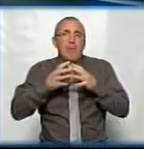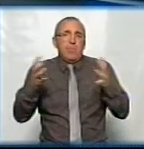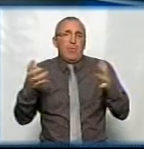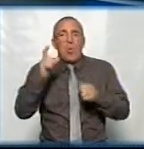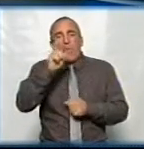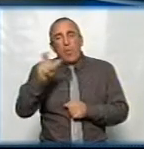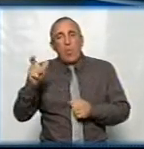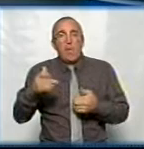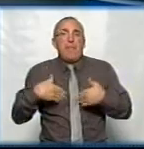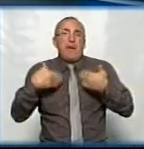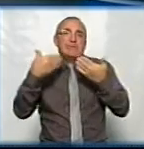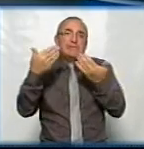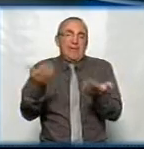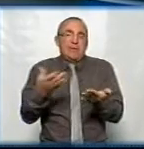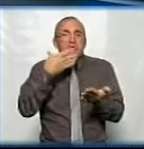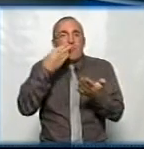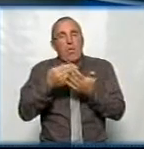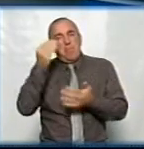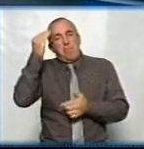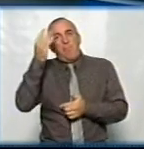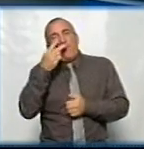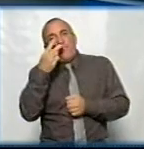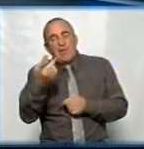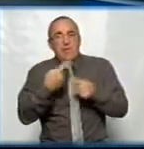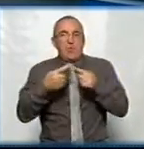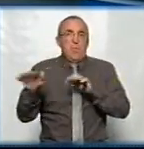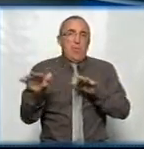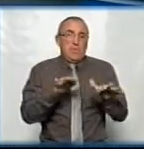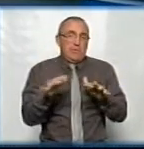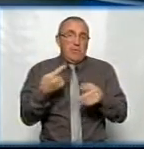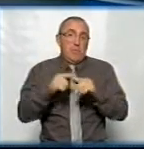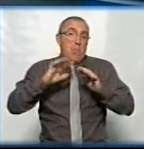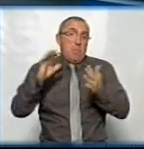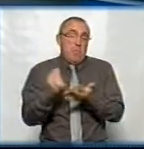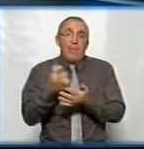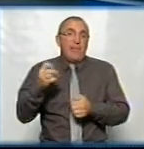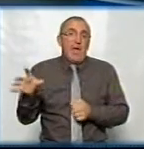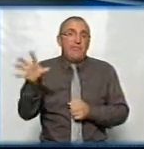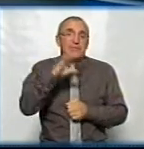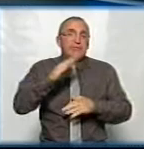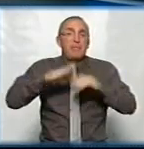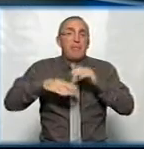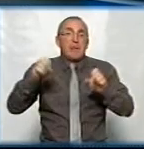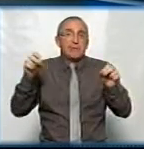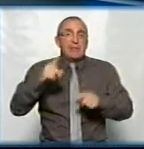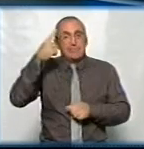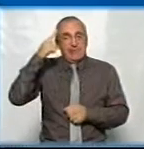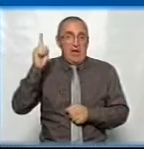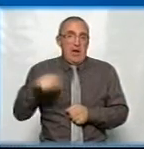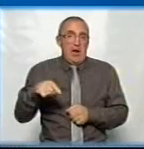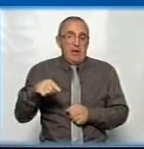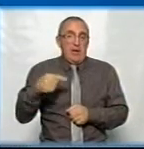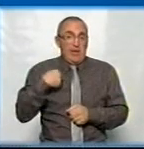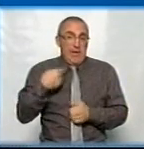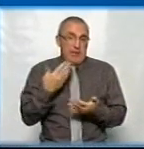Люди представили своє видення цього процесу. Але, к сожалению, получилось так, що не все специалисты об цьому знали. Я,